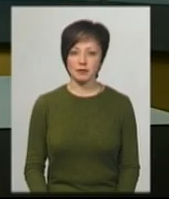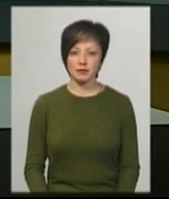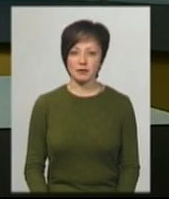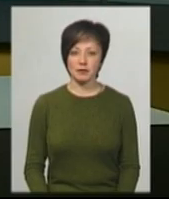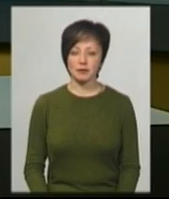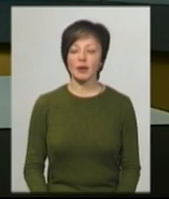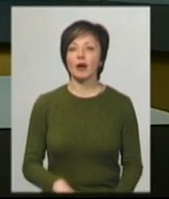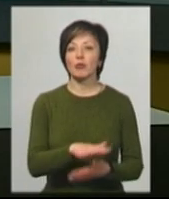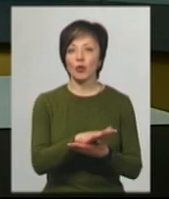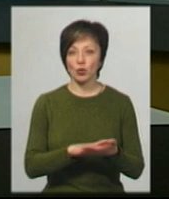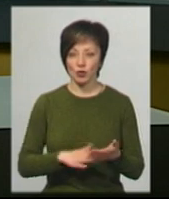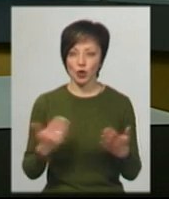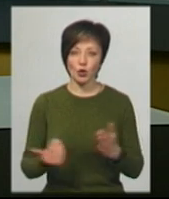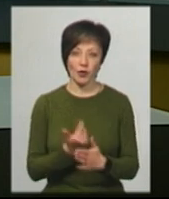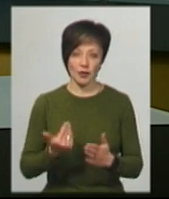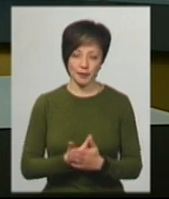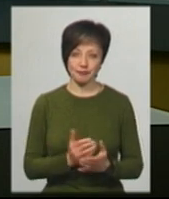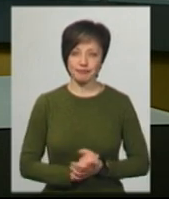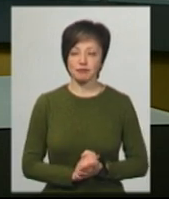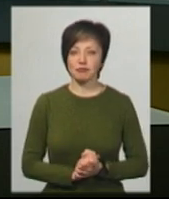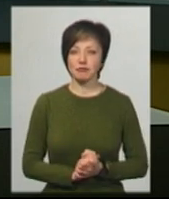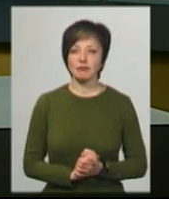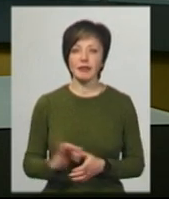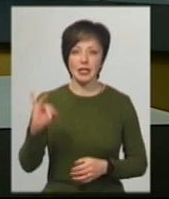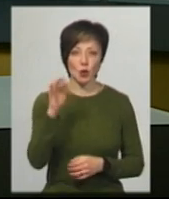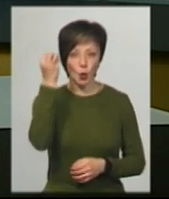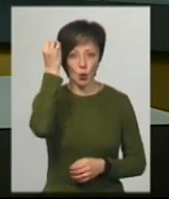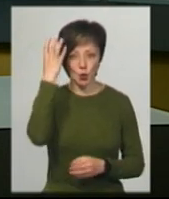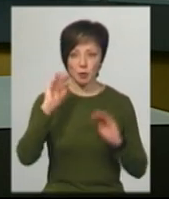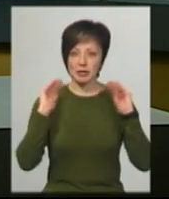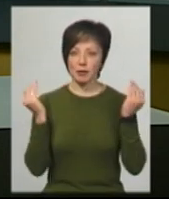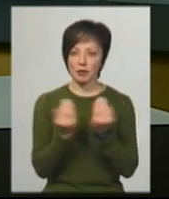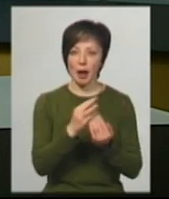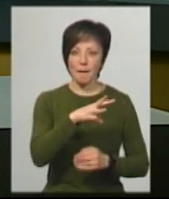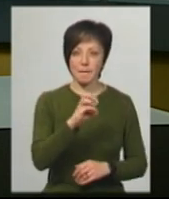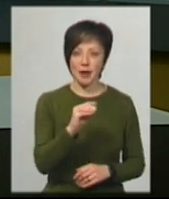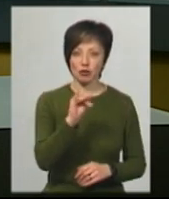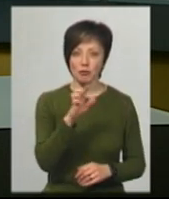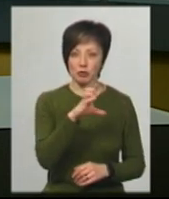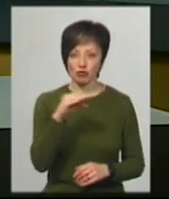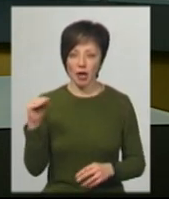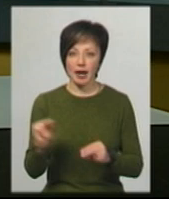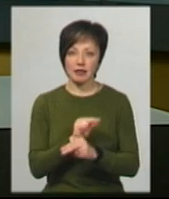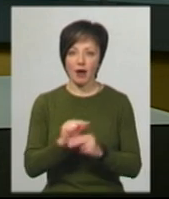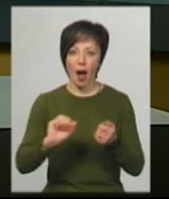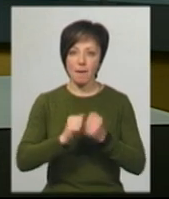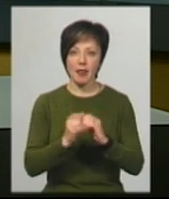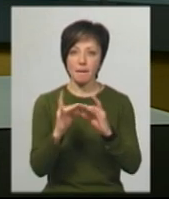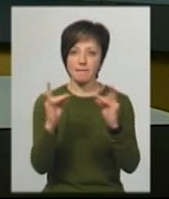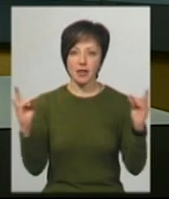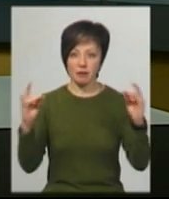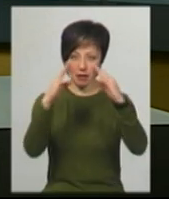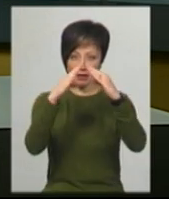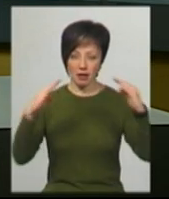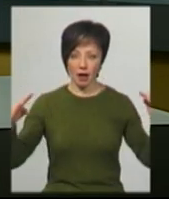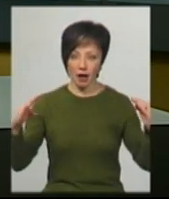Ми продовжимо наш інформаційний випуск. В історико-культурному заповіднику Межибіж реставрували кам'яний міст та накрили дах